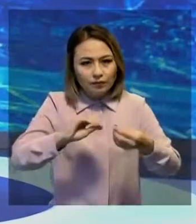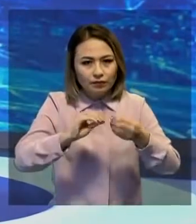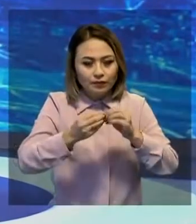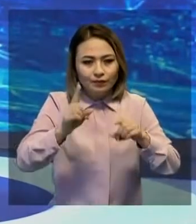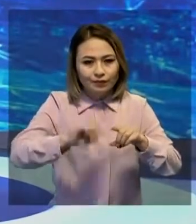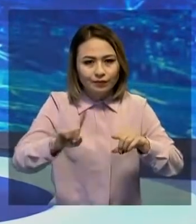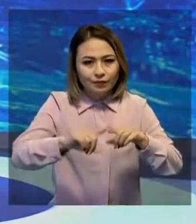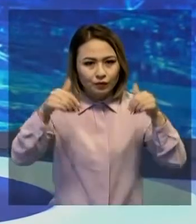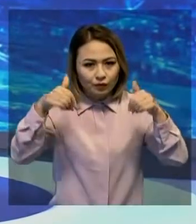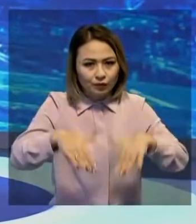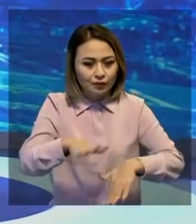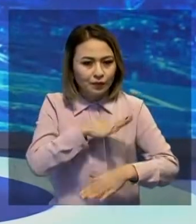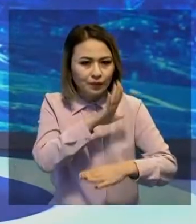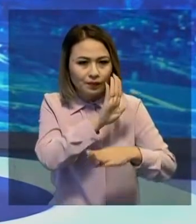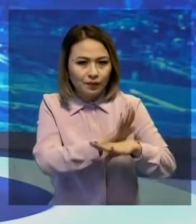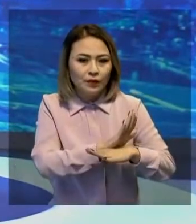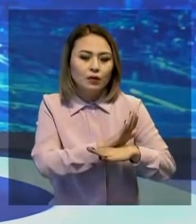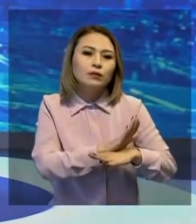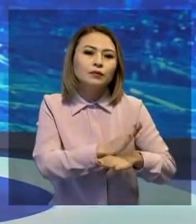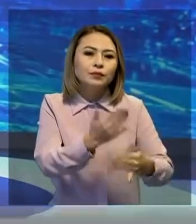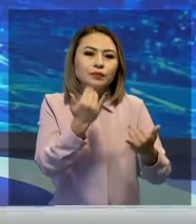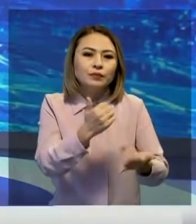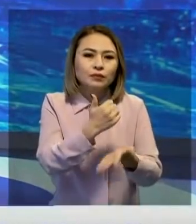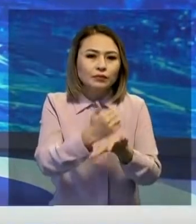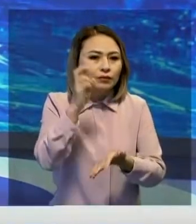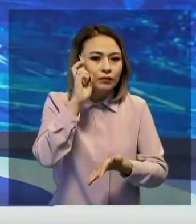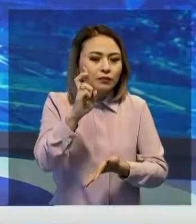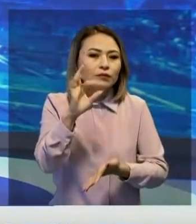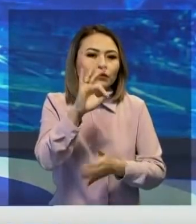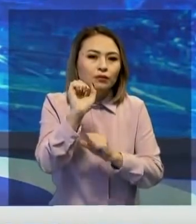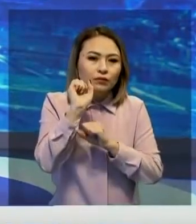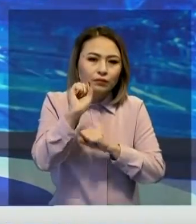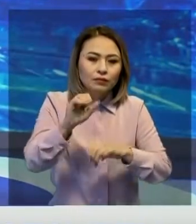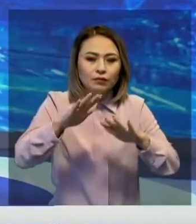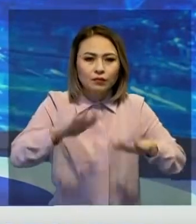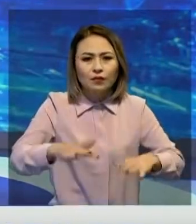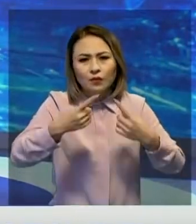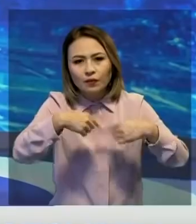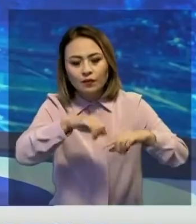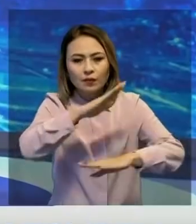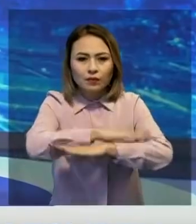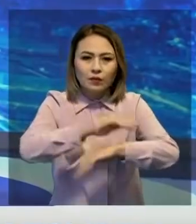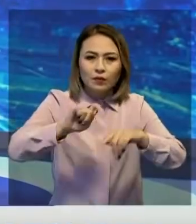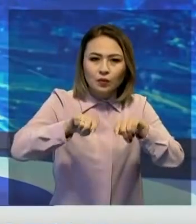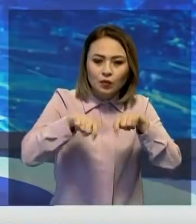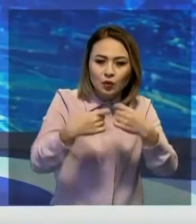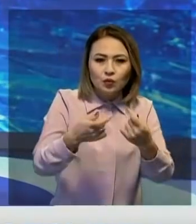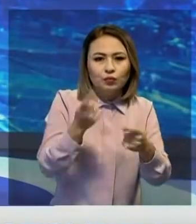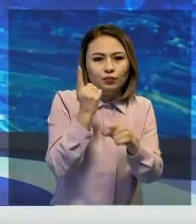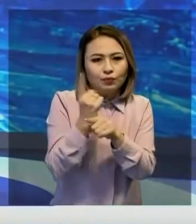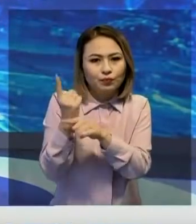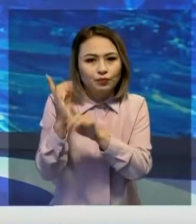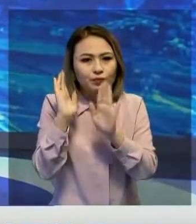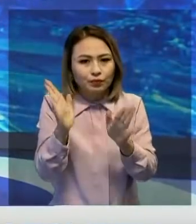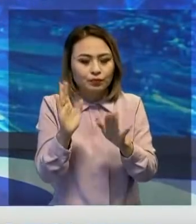комиссияға мәселені өзара тимді шешуді жүктеген ет. Бұған қоса президент Құқырға орғындарына қоғамдық тәртіптің бұзлуына